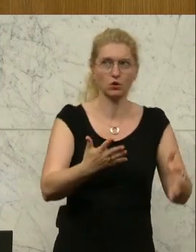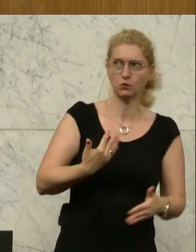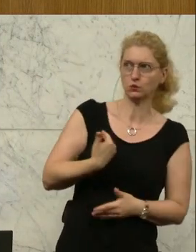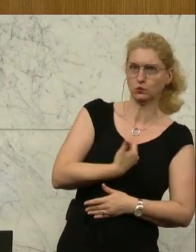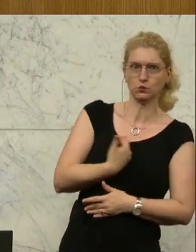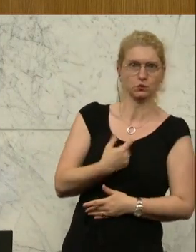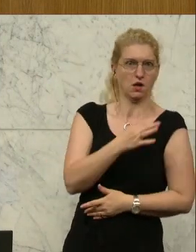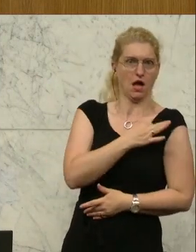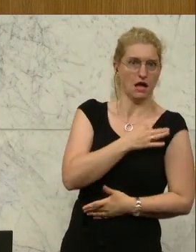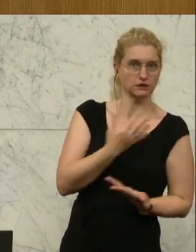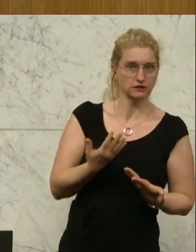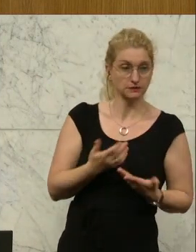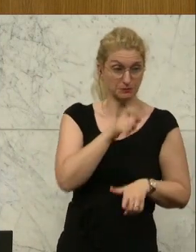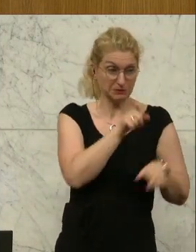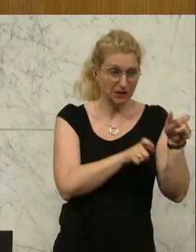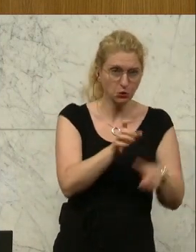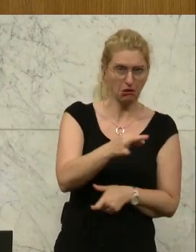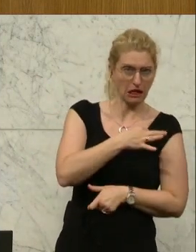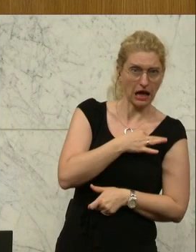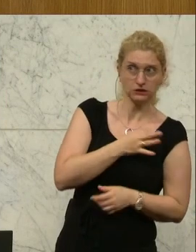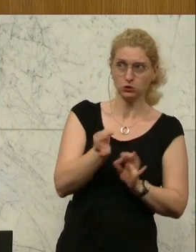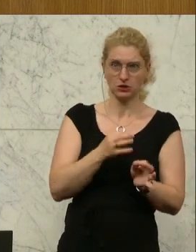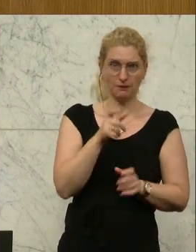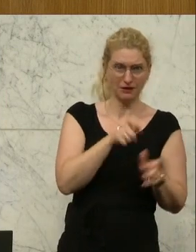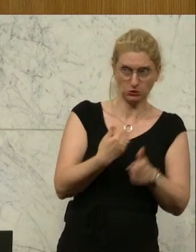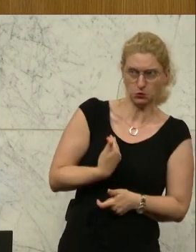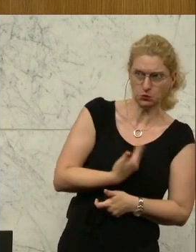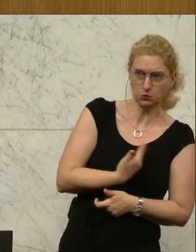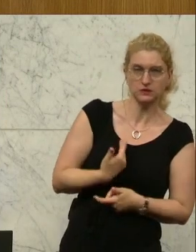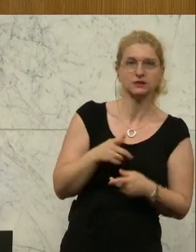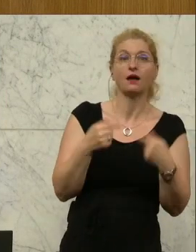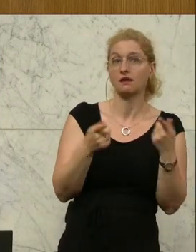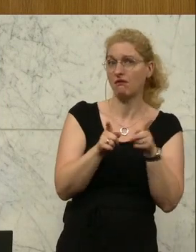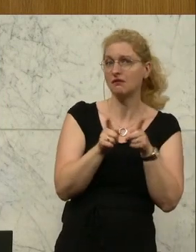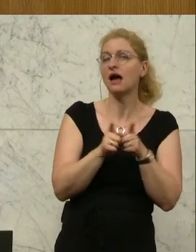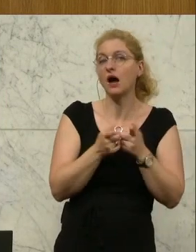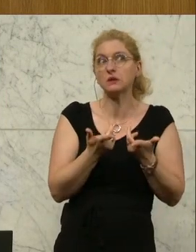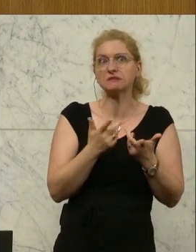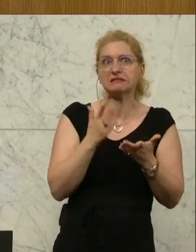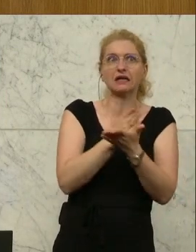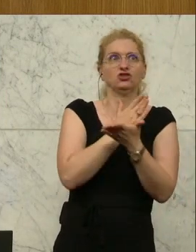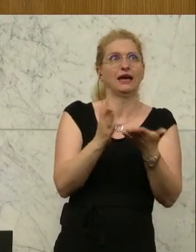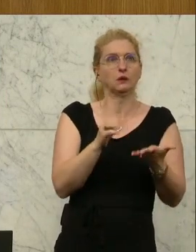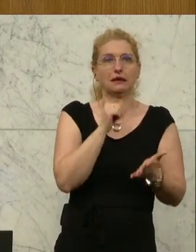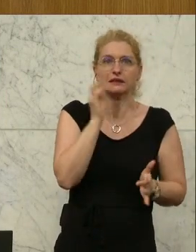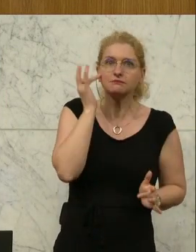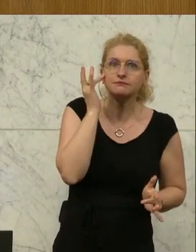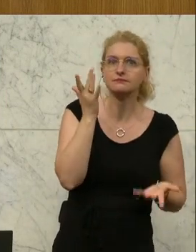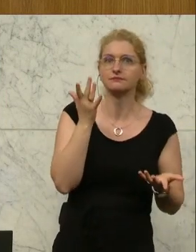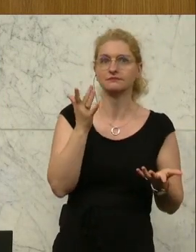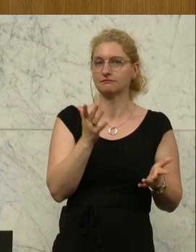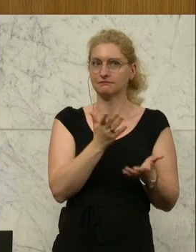Ängstliche oder verunsicherte Menschen treffen aber manchmal auch unvernünftige, irrationale Entscheidungen,